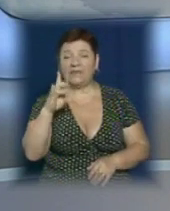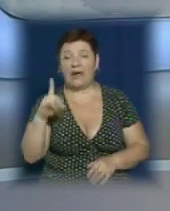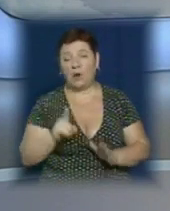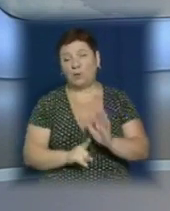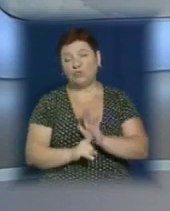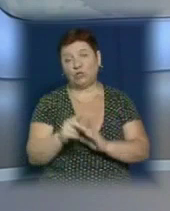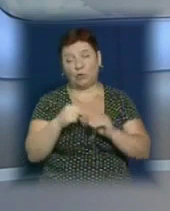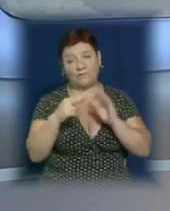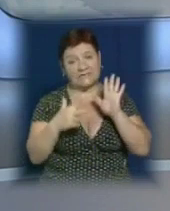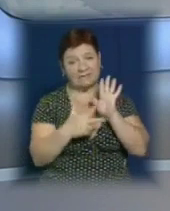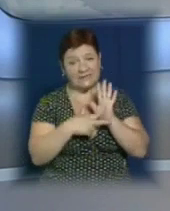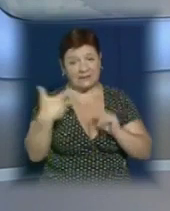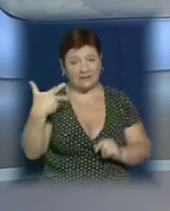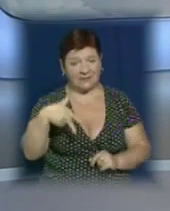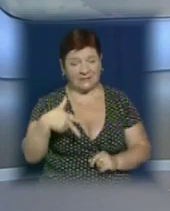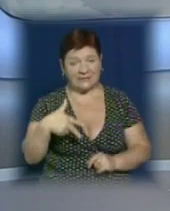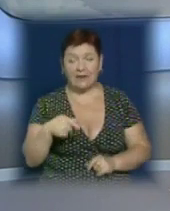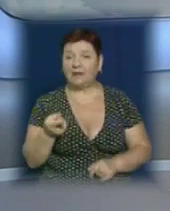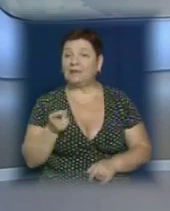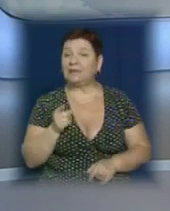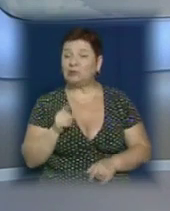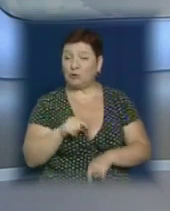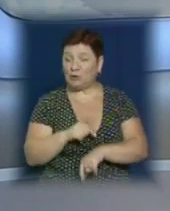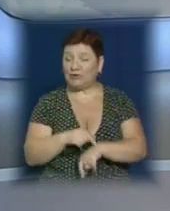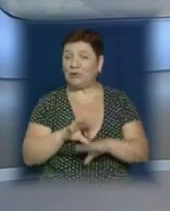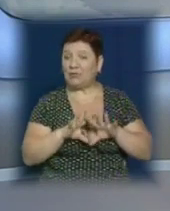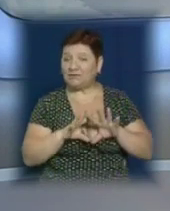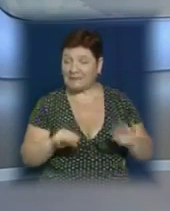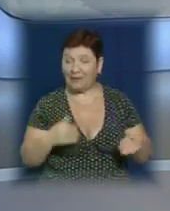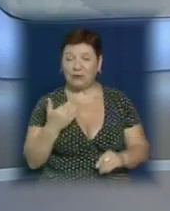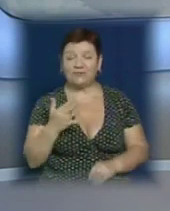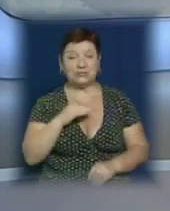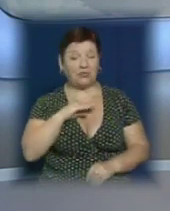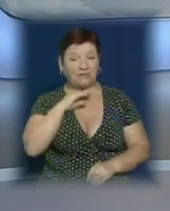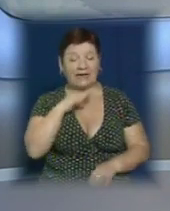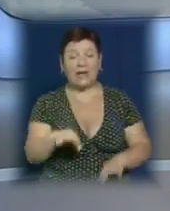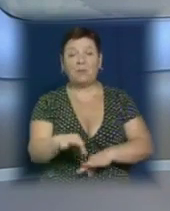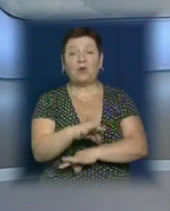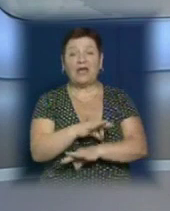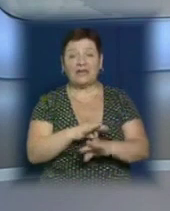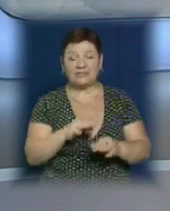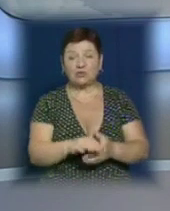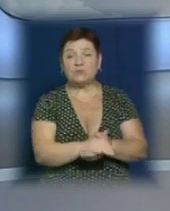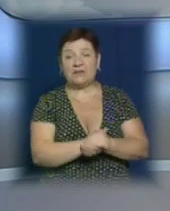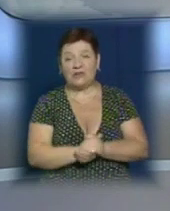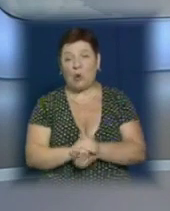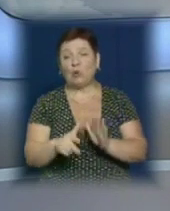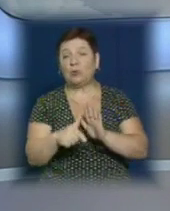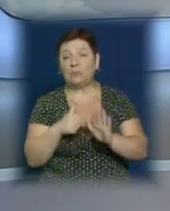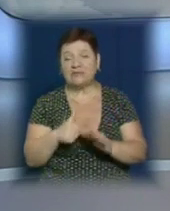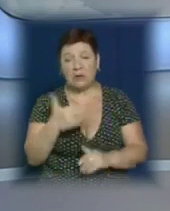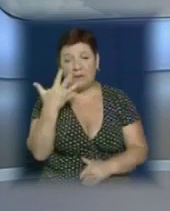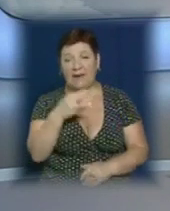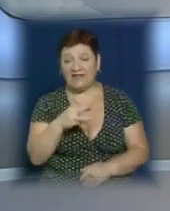18-й.30. На цю годину у нас все. Далі до вашої уваги проєкт «Суспільного телебачення Донбасу».